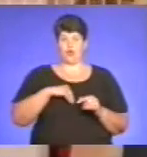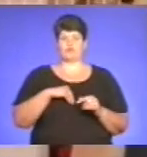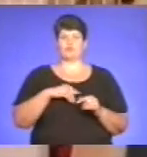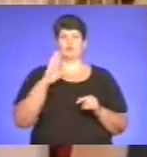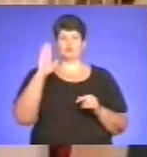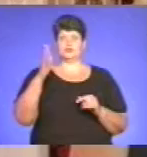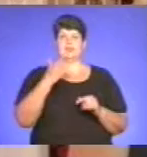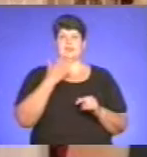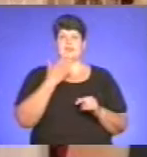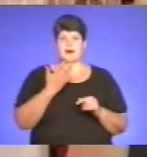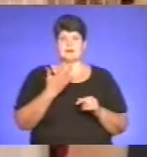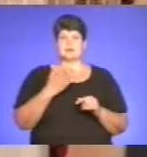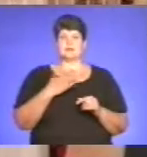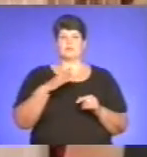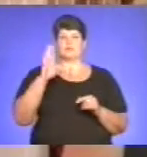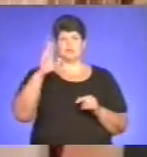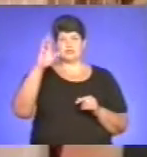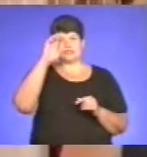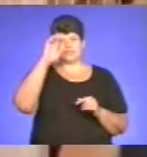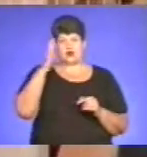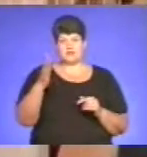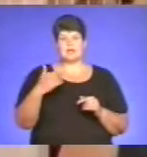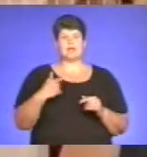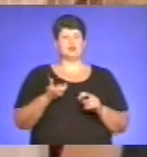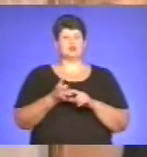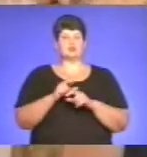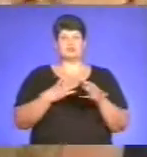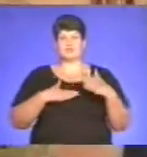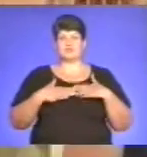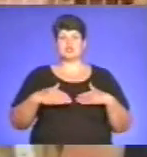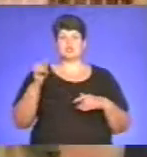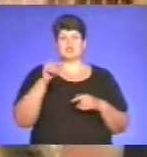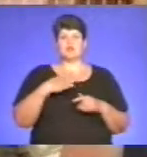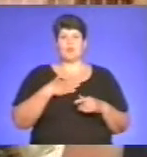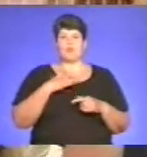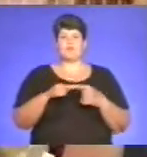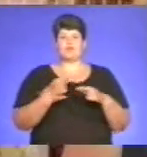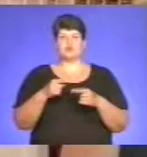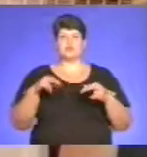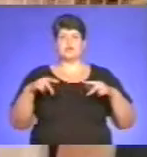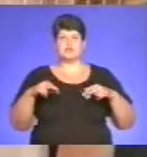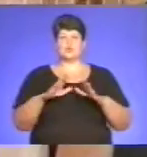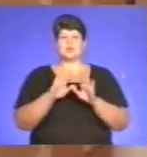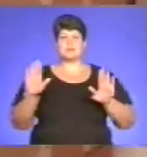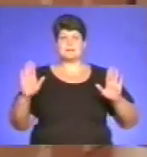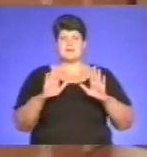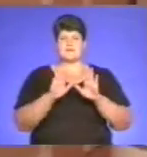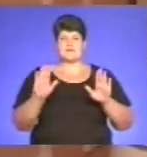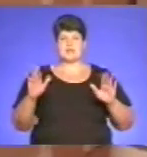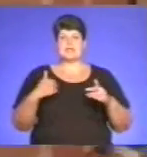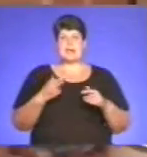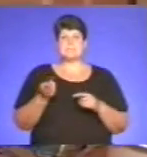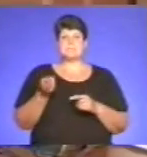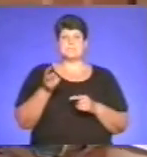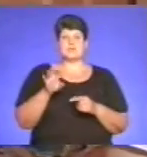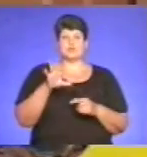нація, буде державність. Я дуже хтішна тим, тому що моя внучка і танцює, і співає. Я прийшов